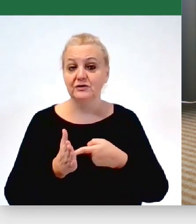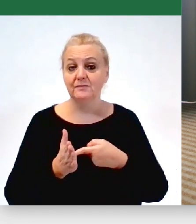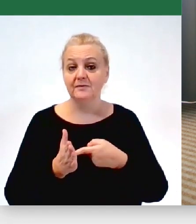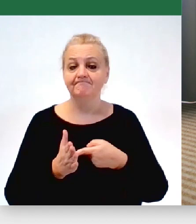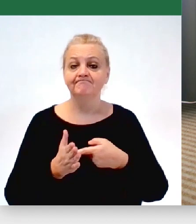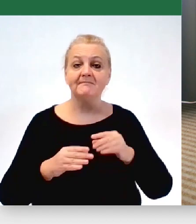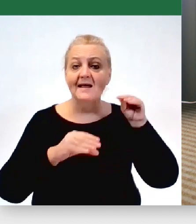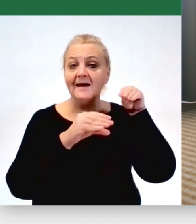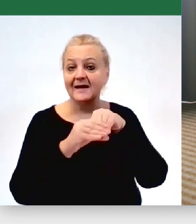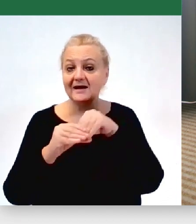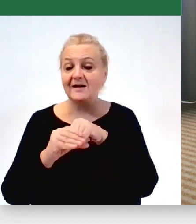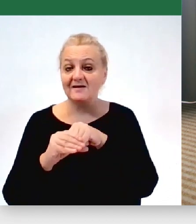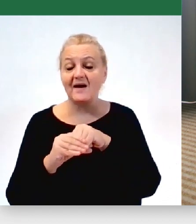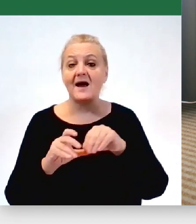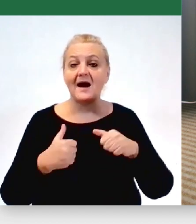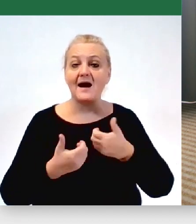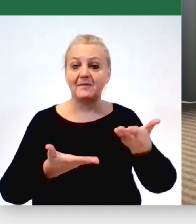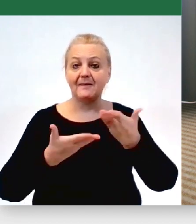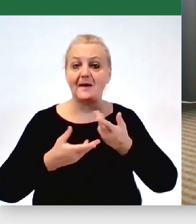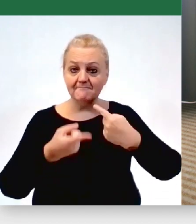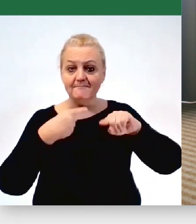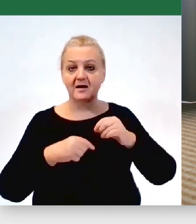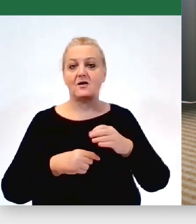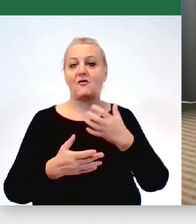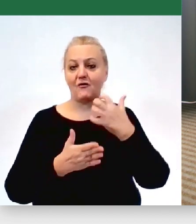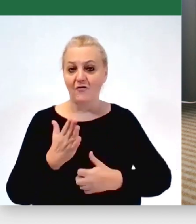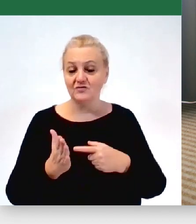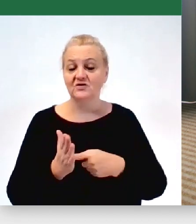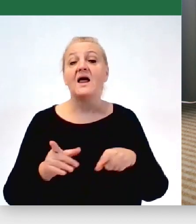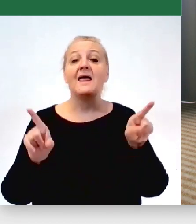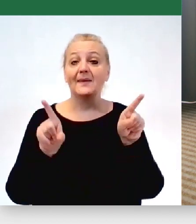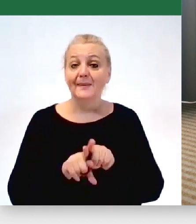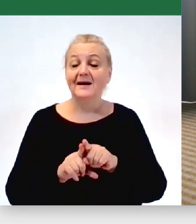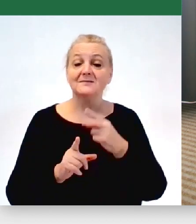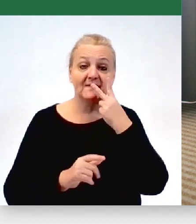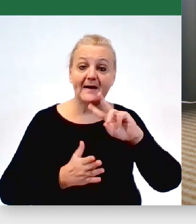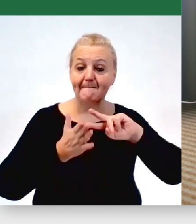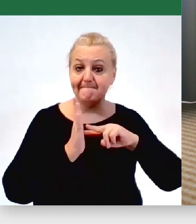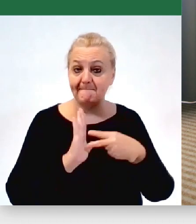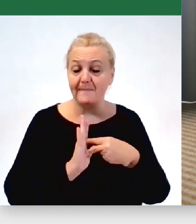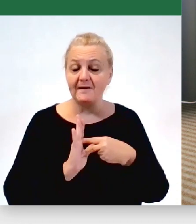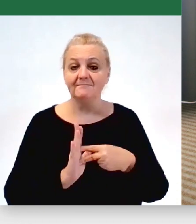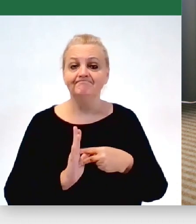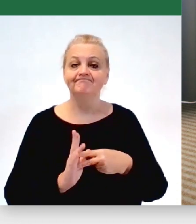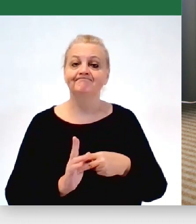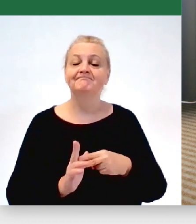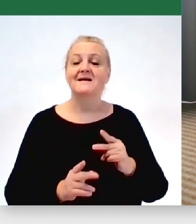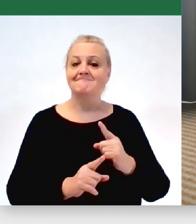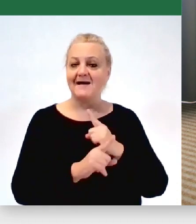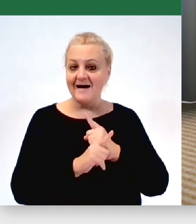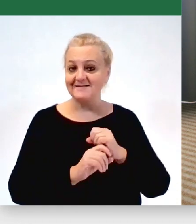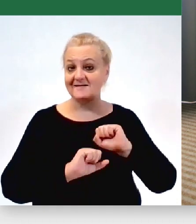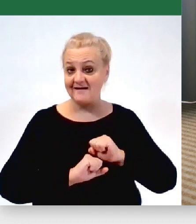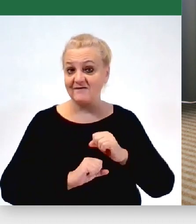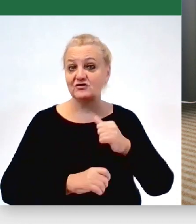zainwestować po to, żeby to przyniosło stopę zwrotu później. Widzę też taką strategię być asertywnym, ale też